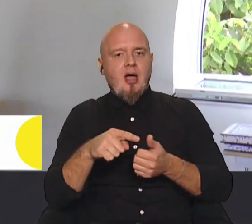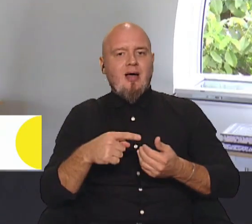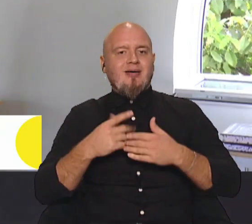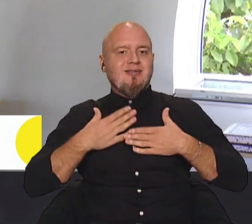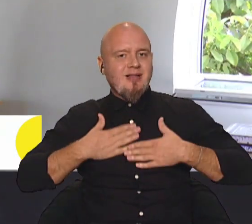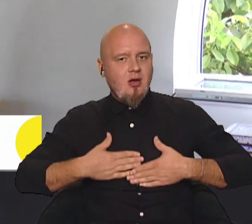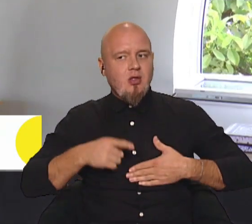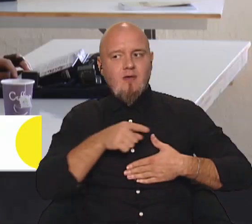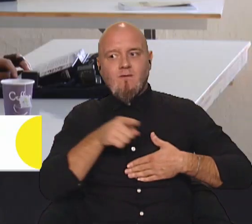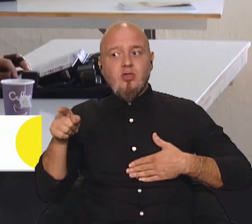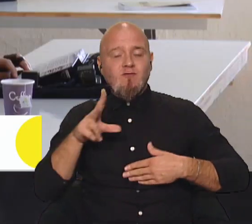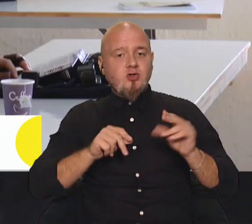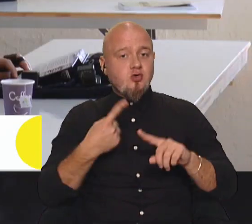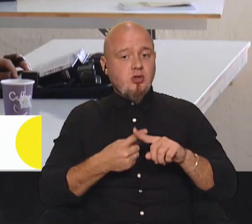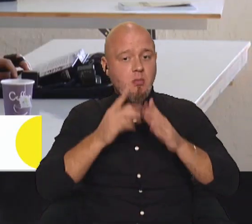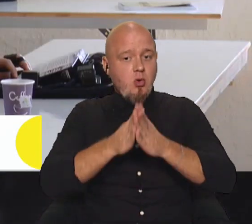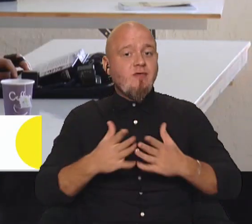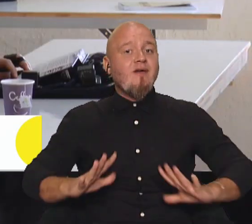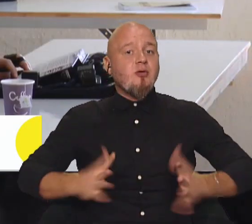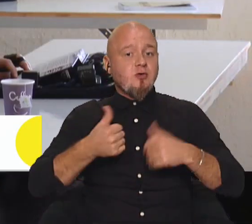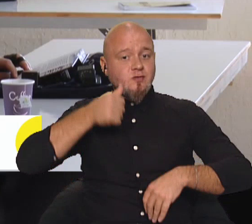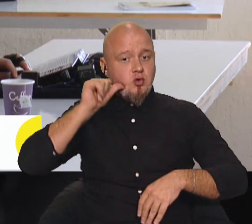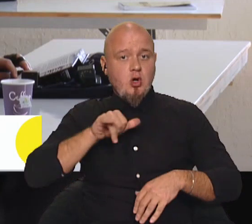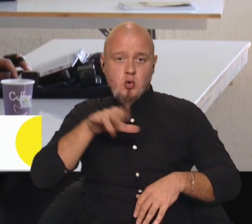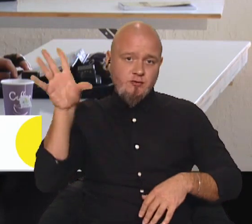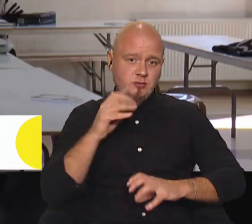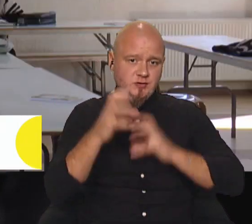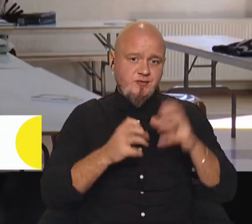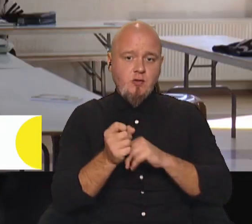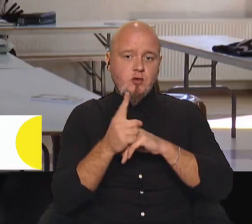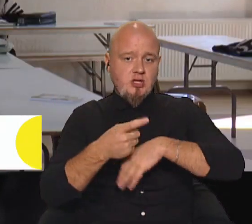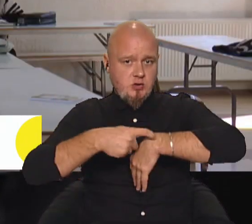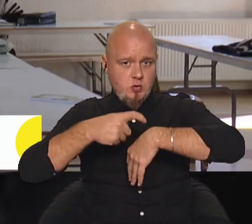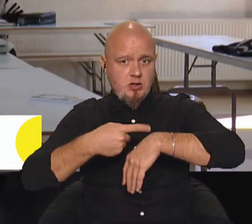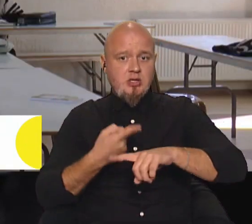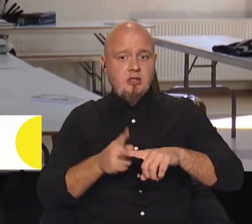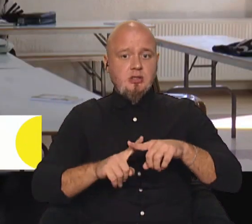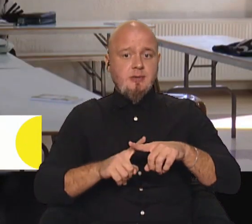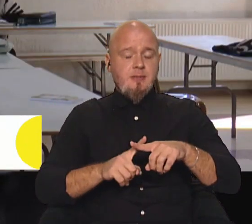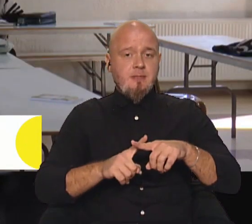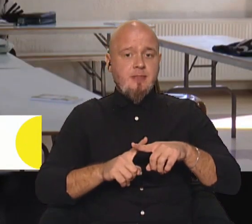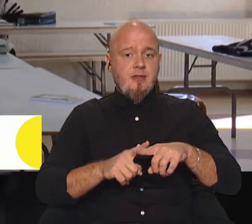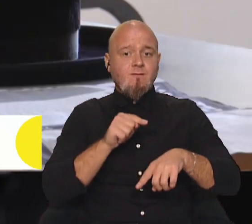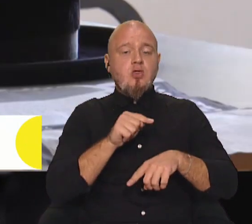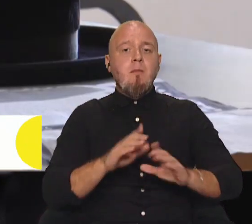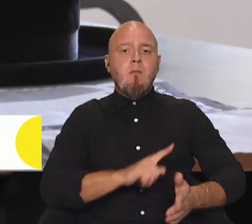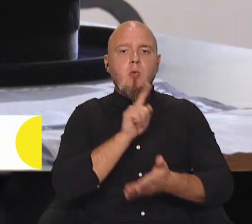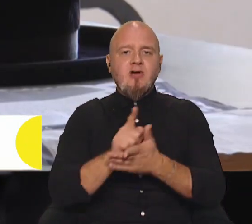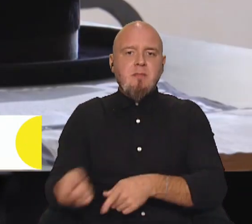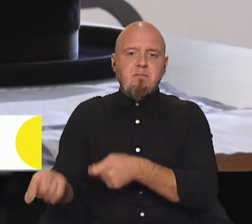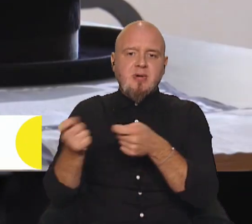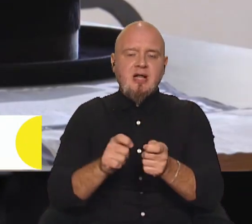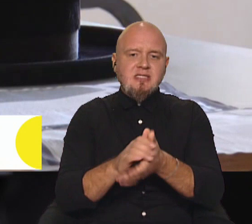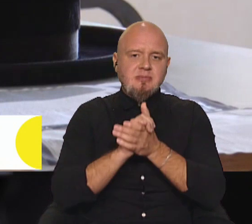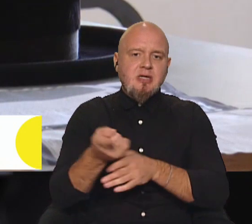вважають, що та молитва, яка відбулася вчора у всьому світі о 12-й годині, тікон Аклалі, вона повинна принести